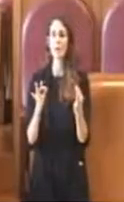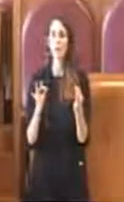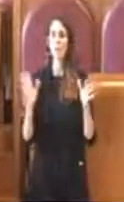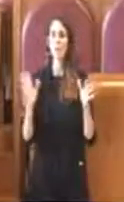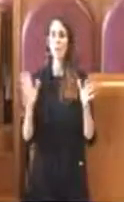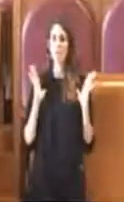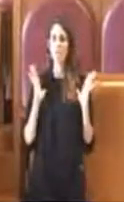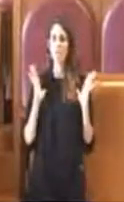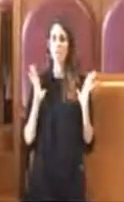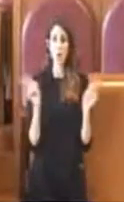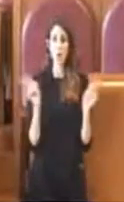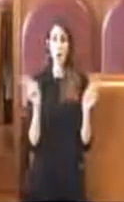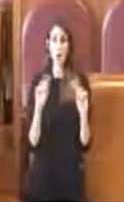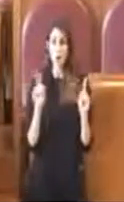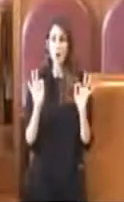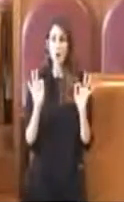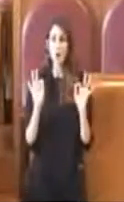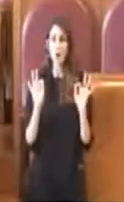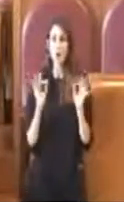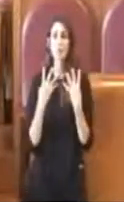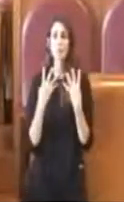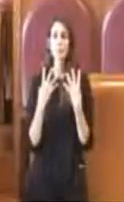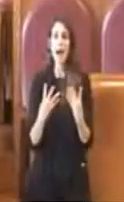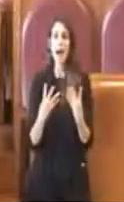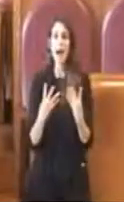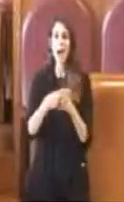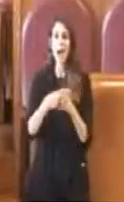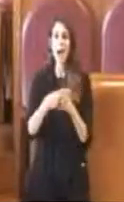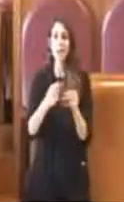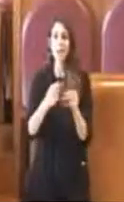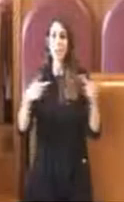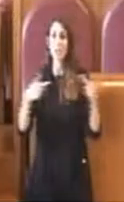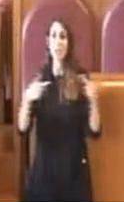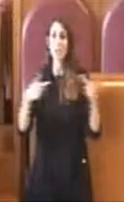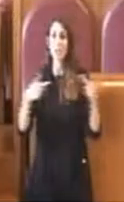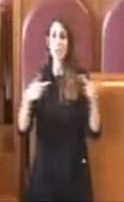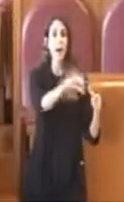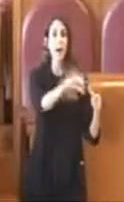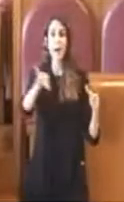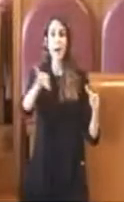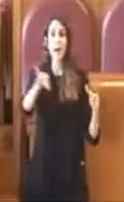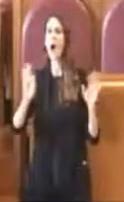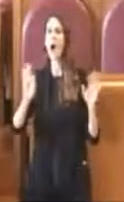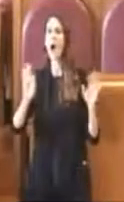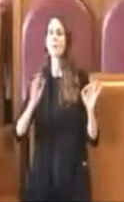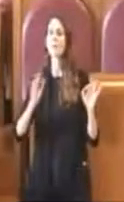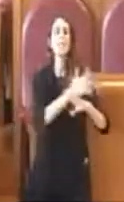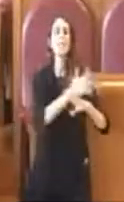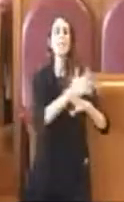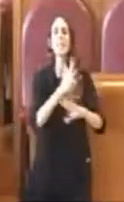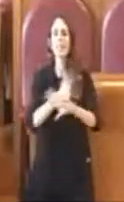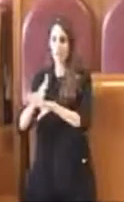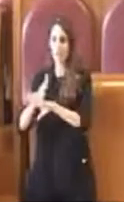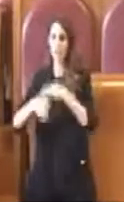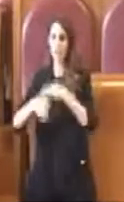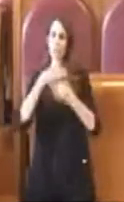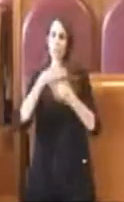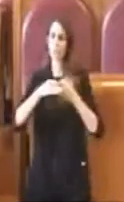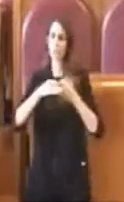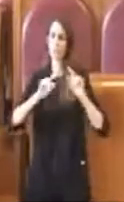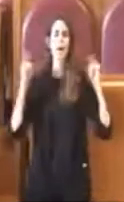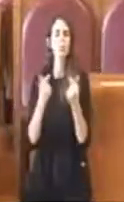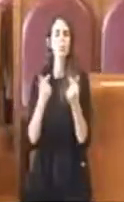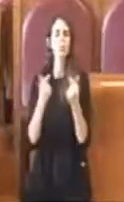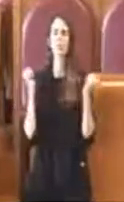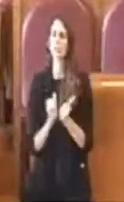sta intervenendo su tutti quanti i parchi di Roma, lo stiamo vedendo, i parchi sono fruibili a tutti quanti i cittadini, perciò le attività